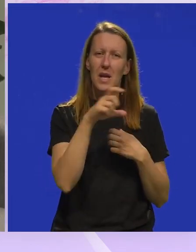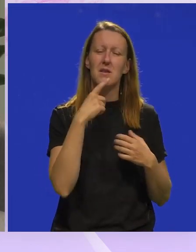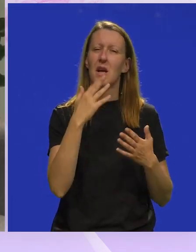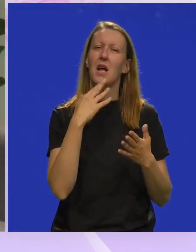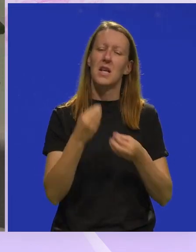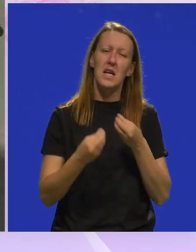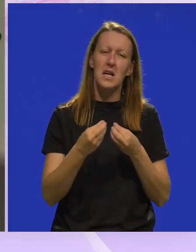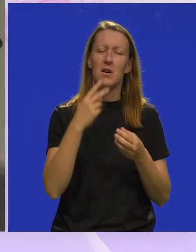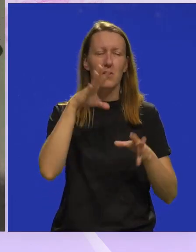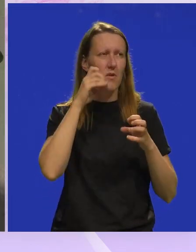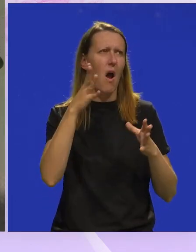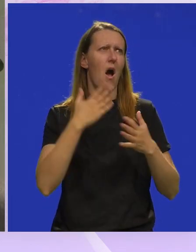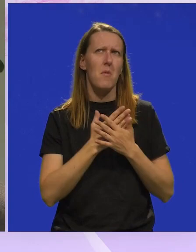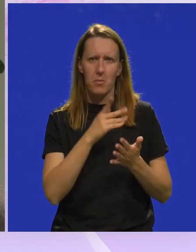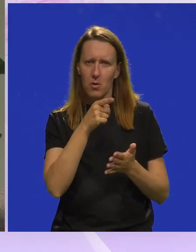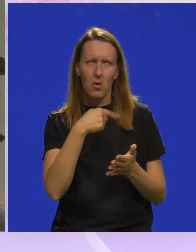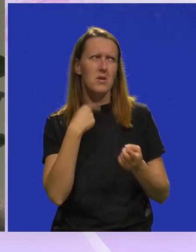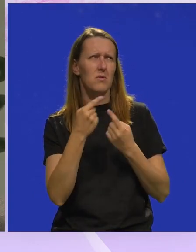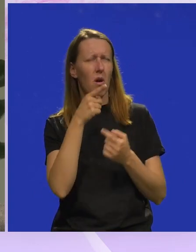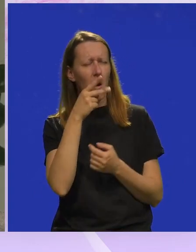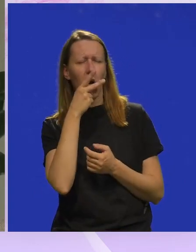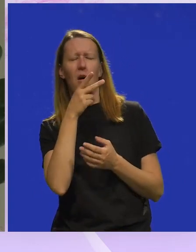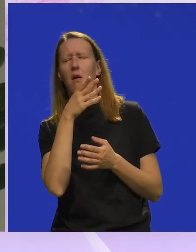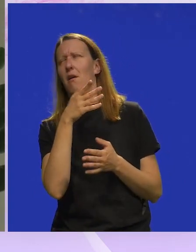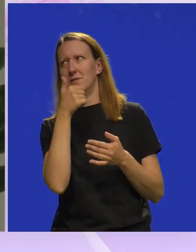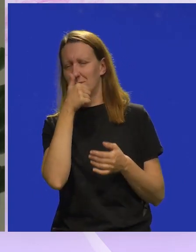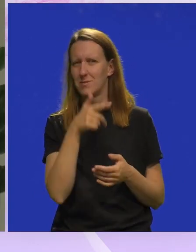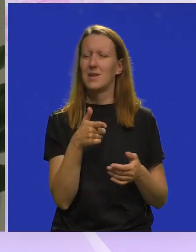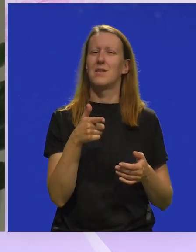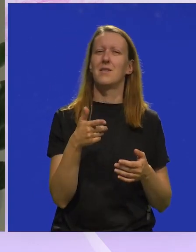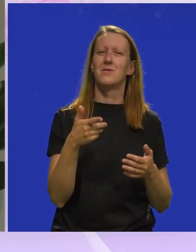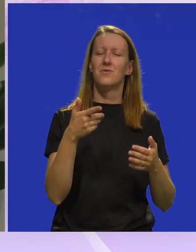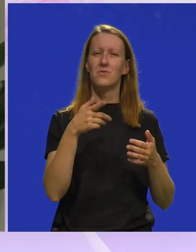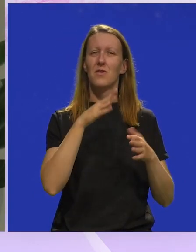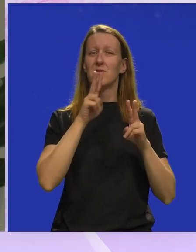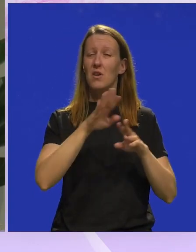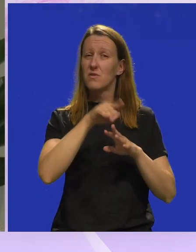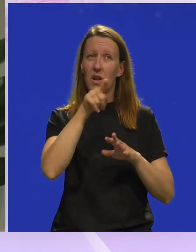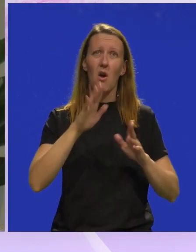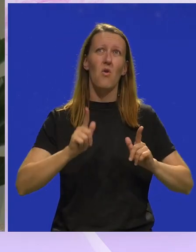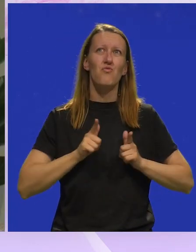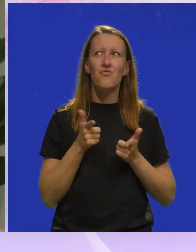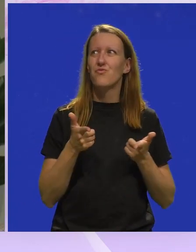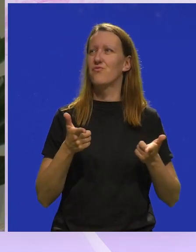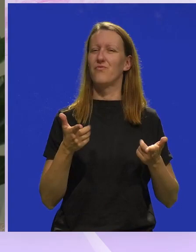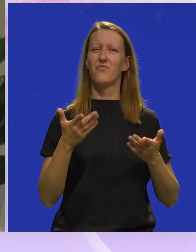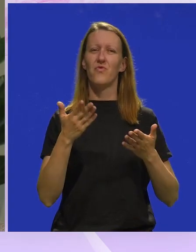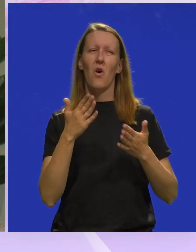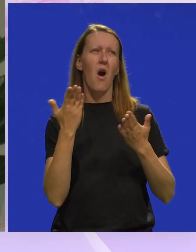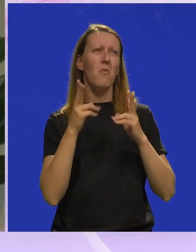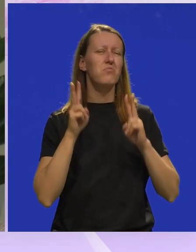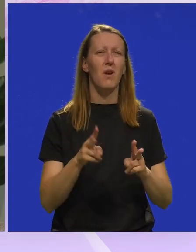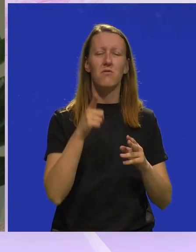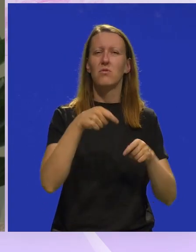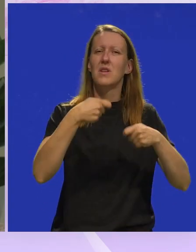ili kad igraš i onda shvatiš ajme bio sam u toj situaciji, ajme presmiješno. Stvarno je sve toliko živopisno i to